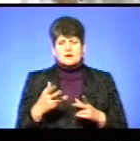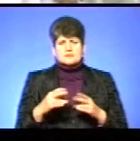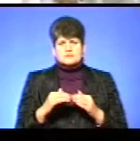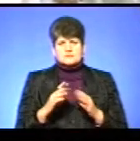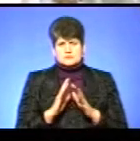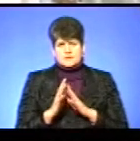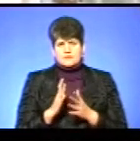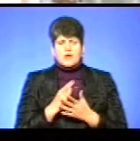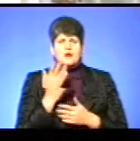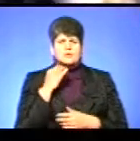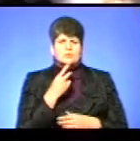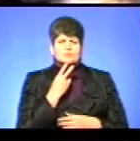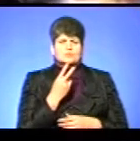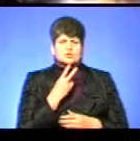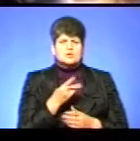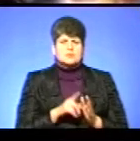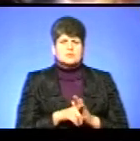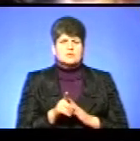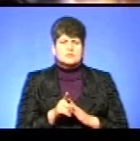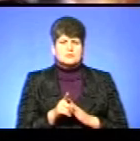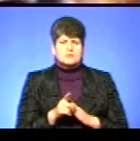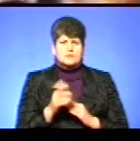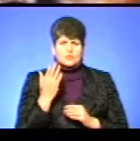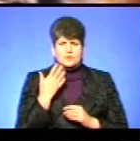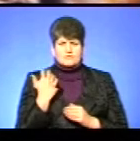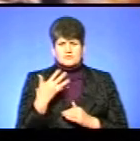є. А коли помітили таке? Коли вже, боже,